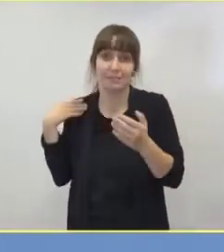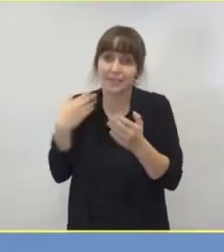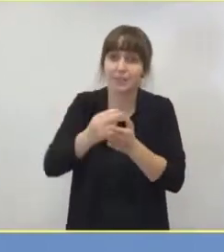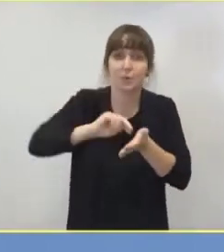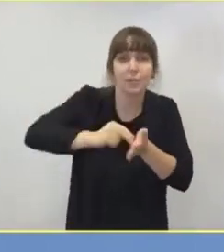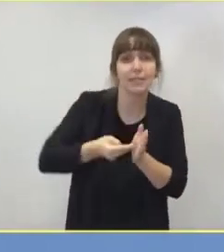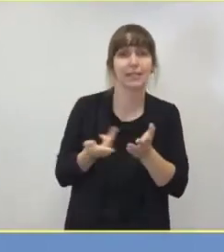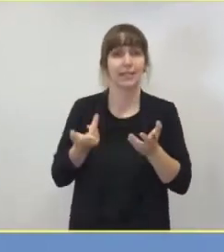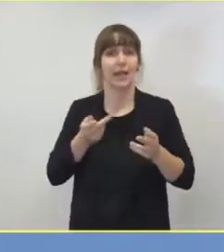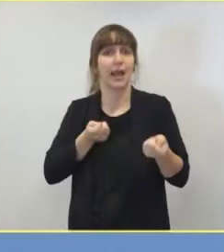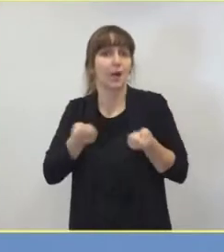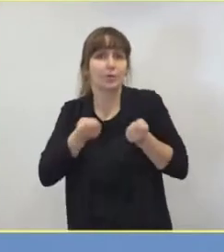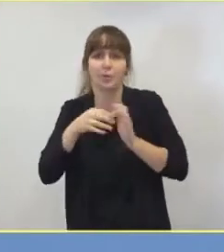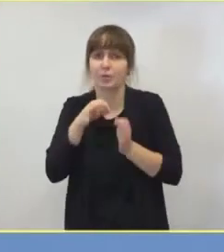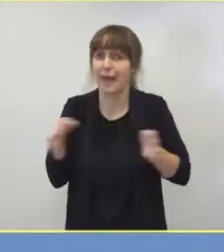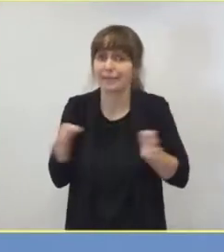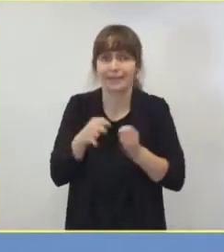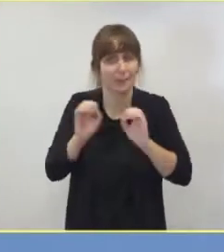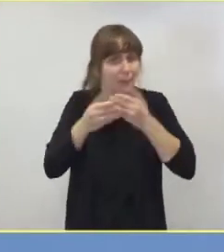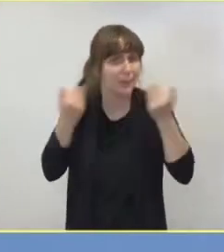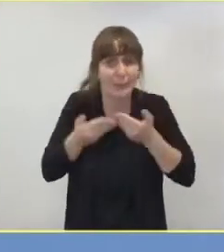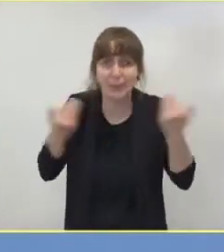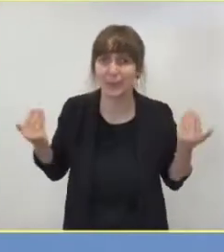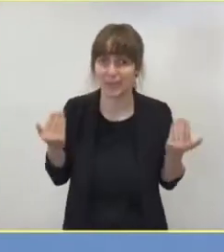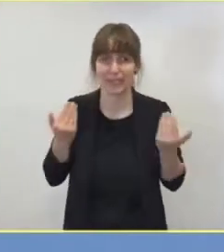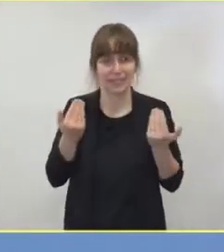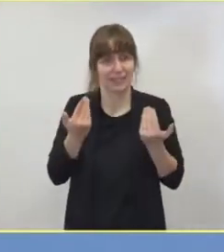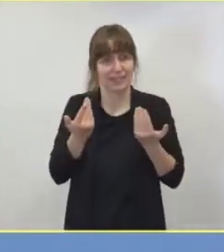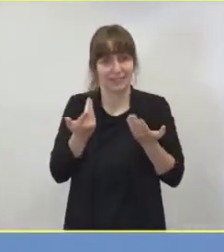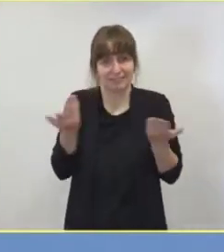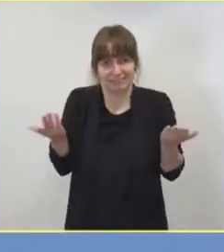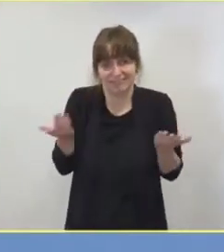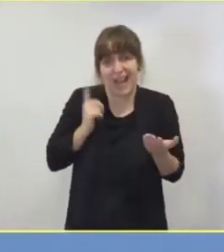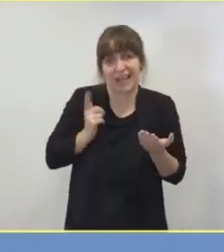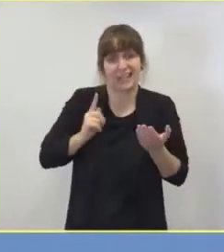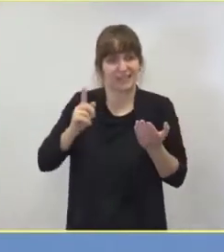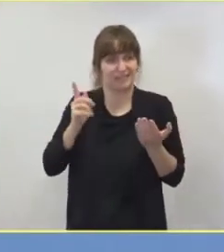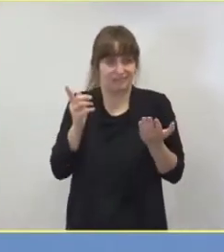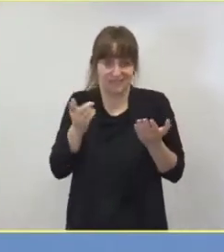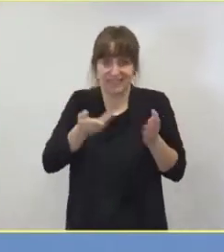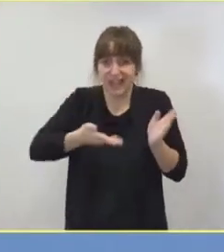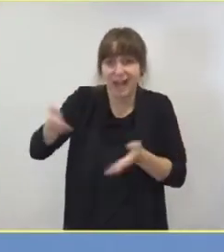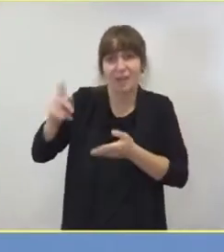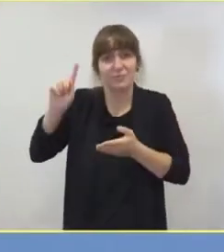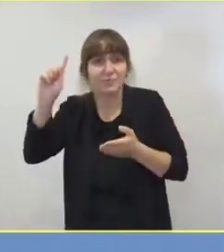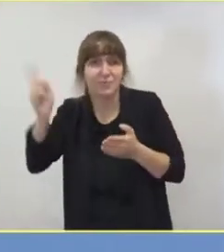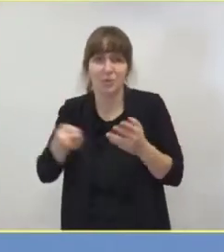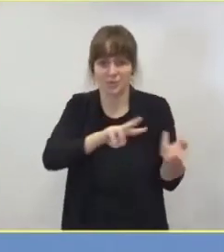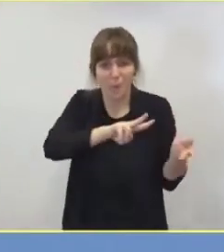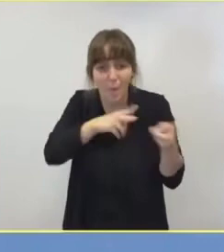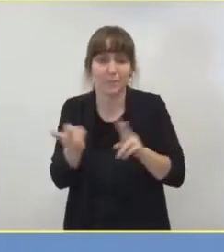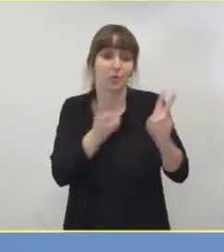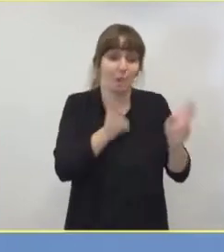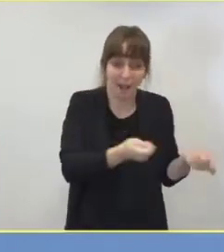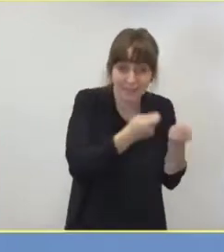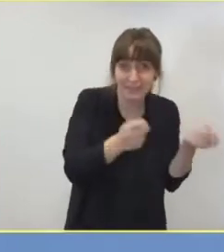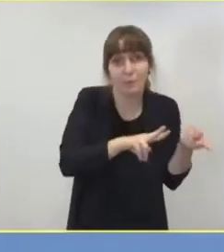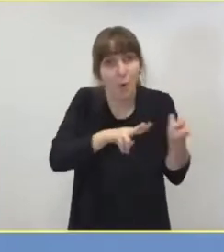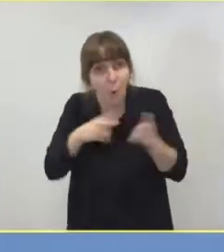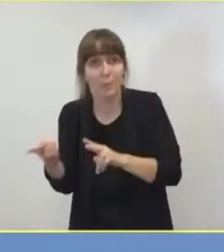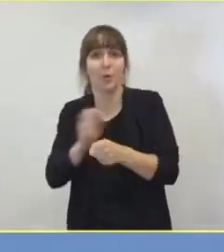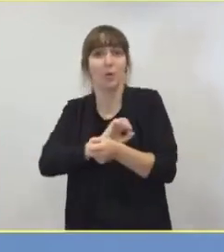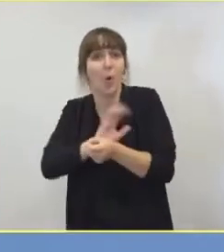Politik getroffen, um den Regelbetrieb der Krankenhäuser wieder schrittweise auf einen Corona-Notfallbetrieb umzustellen. Den